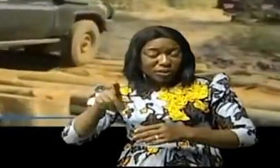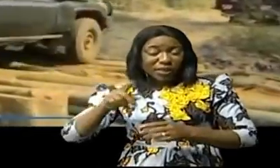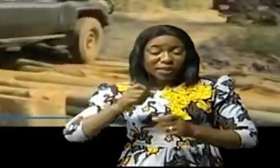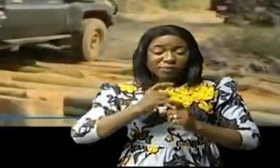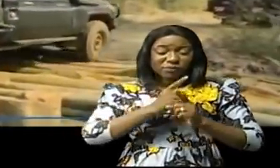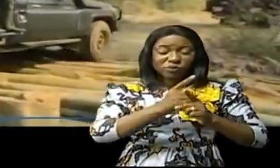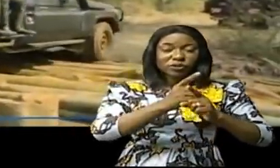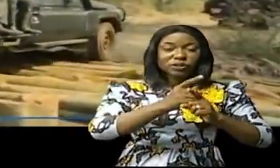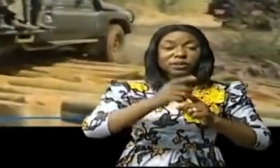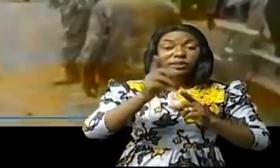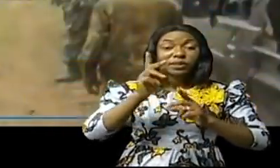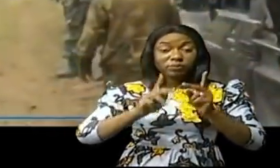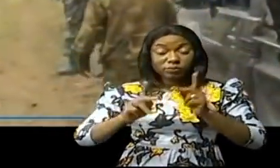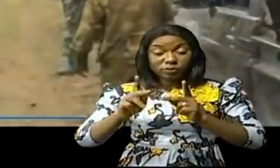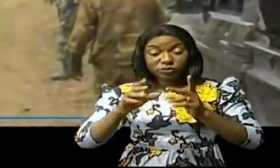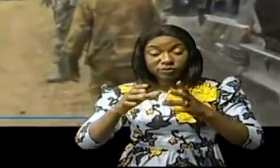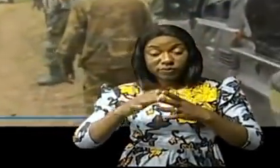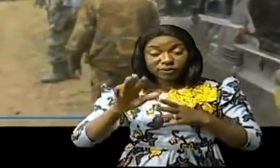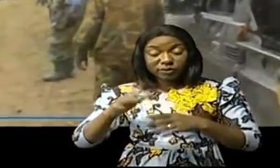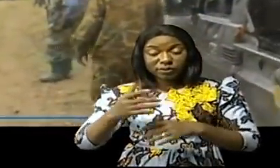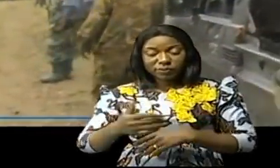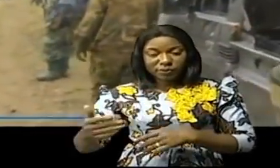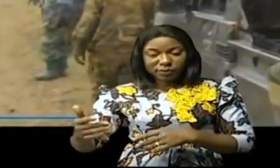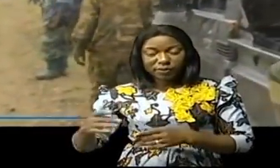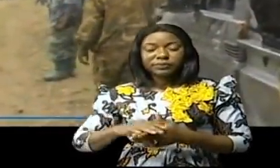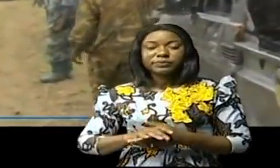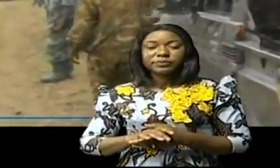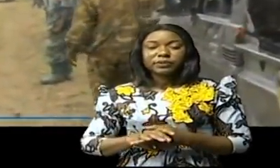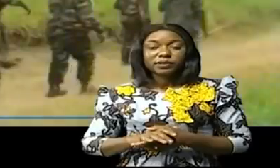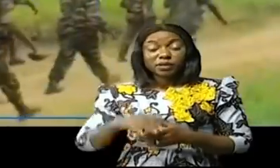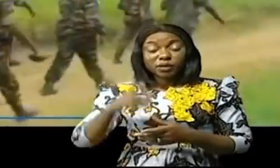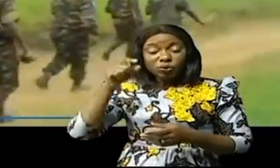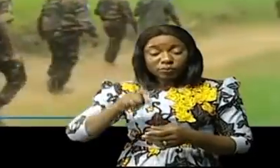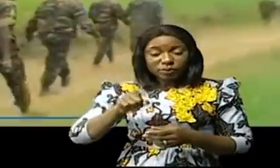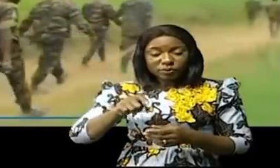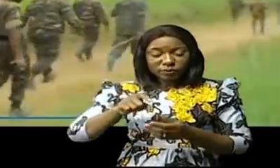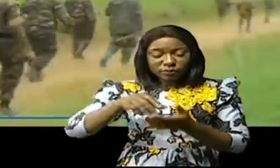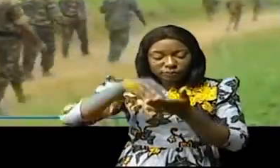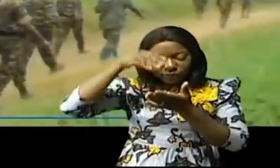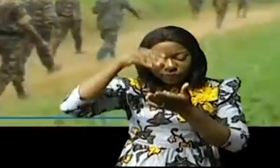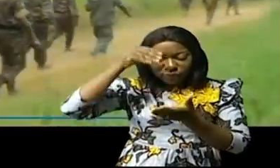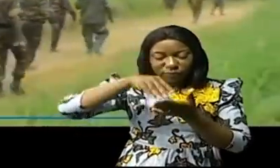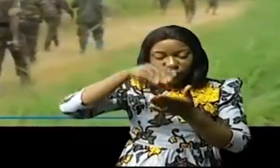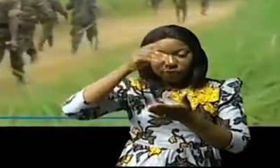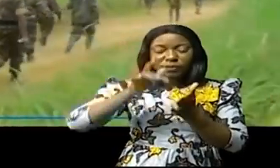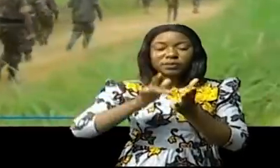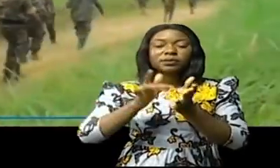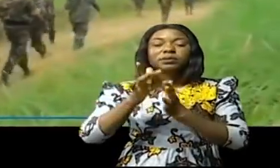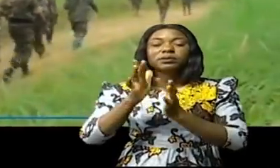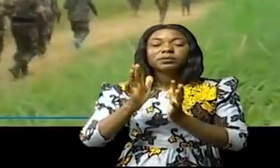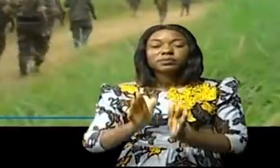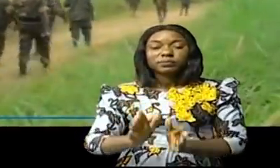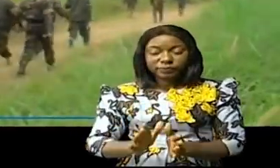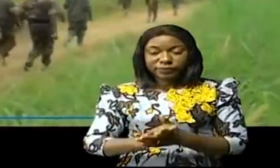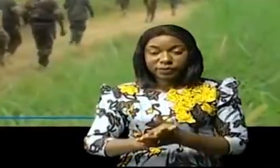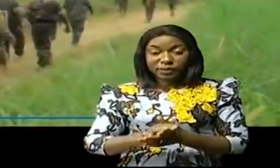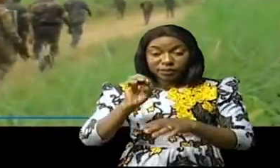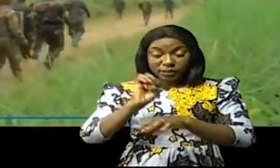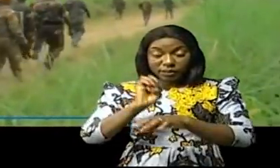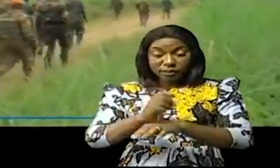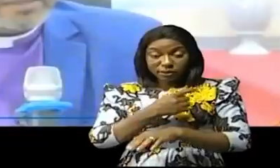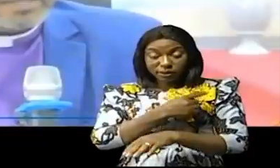population et ses biens. En se basant sur le centre aux écritures, l'ancien principal et représentant légal du MCD